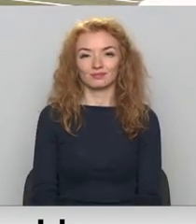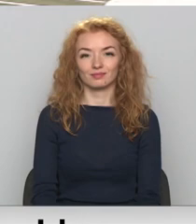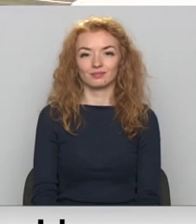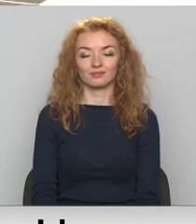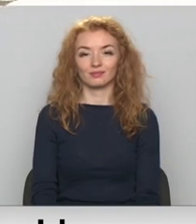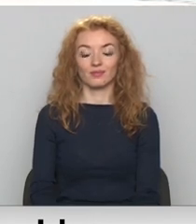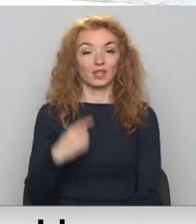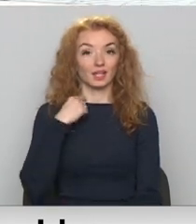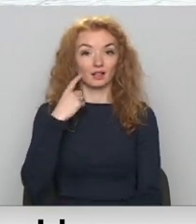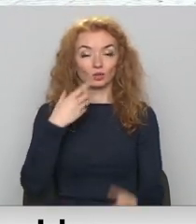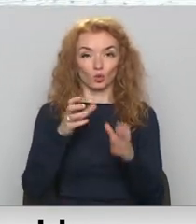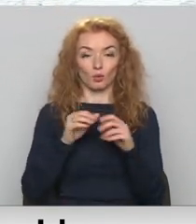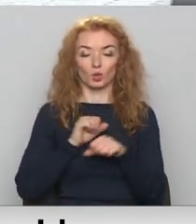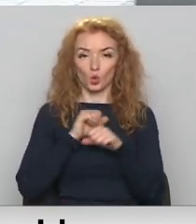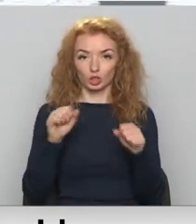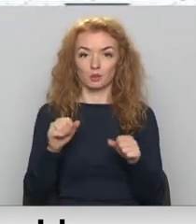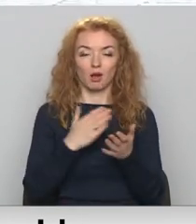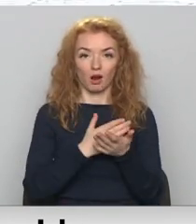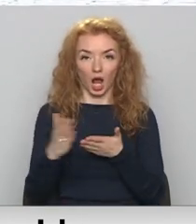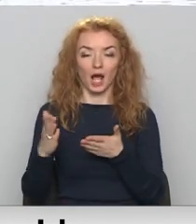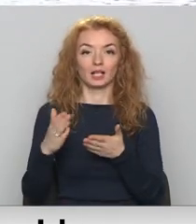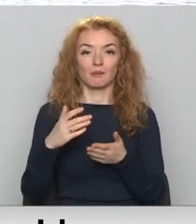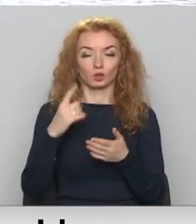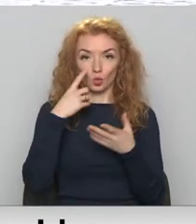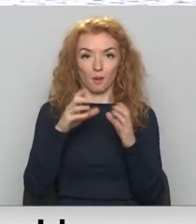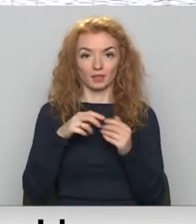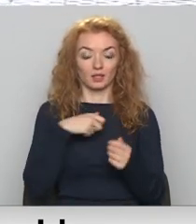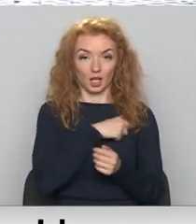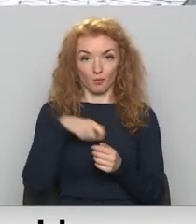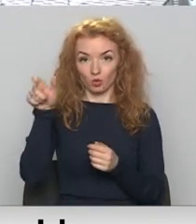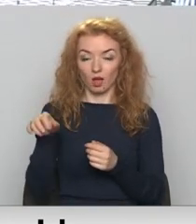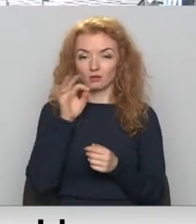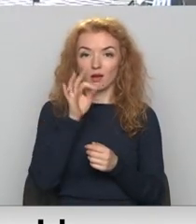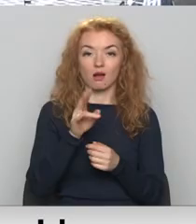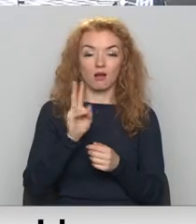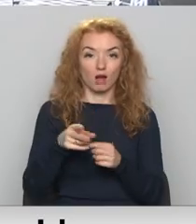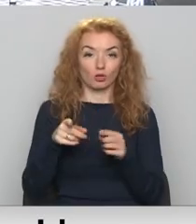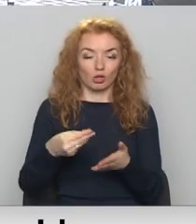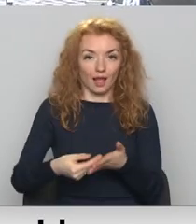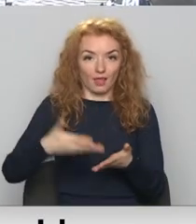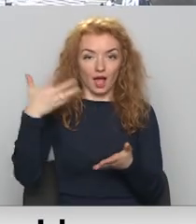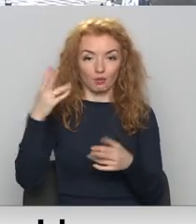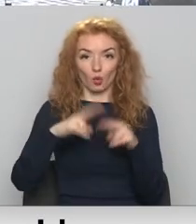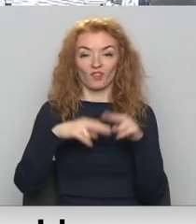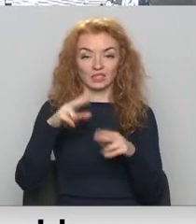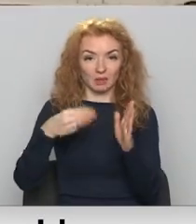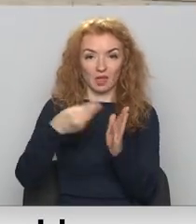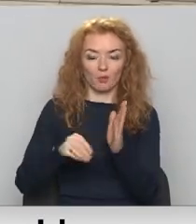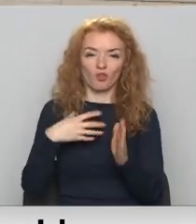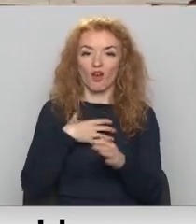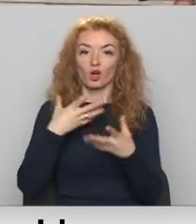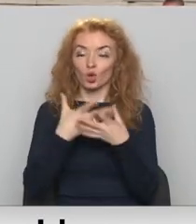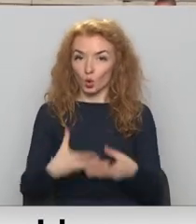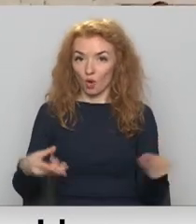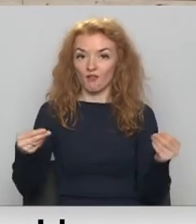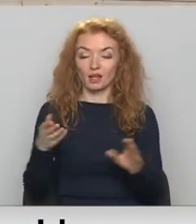Rīgas domas drošības un kārtības komitejas deputāti uzsara, ka iespējamos sadārdzinājums būniecības iepirkumos jācenšas novērst